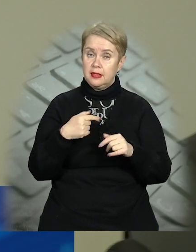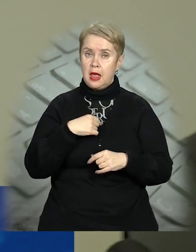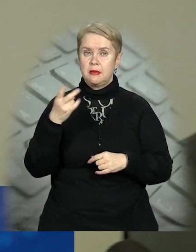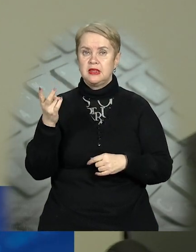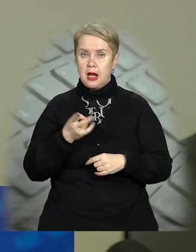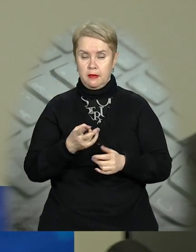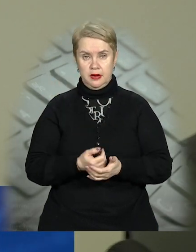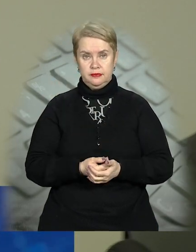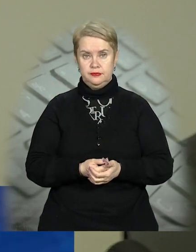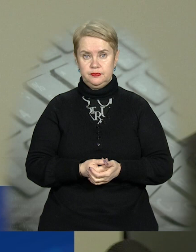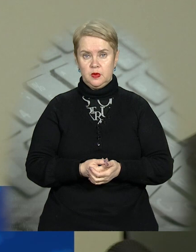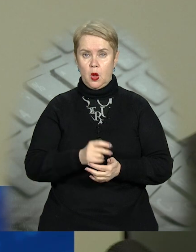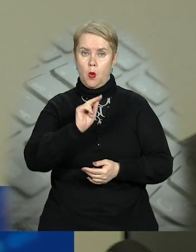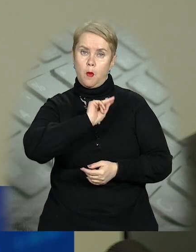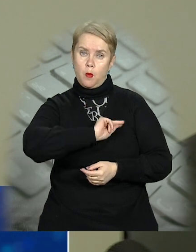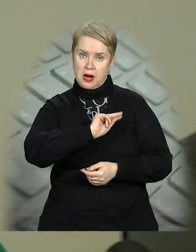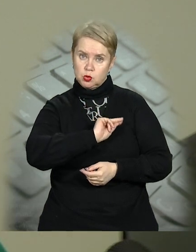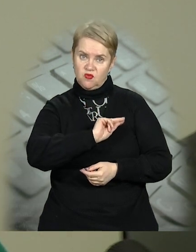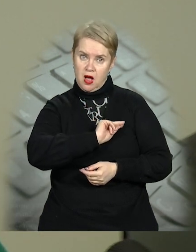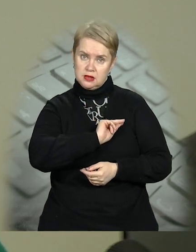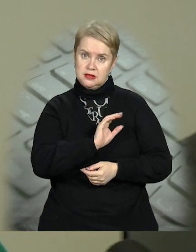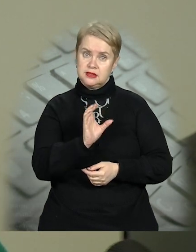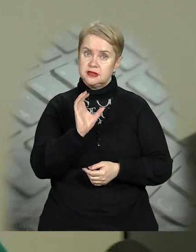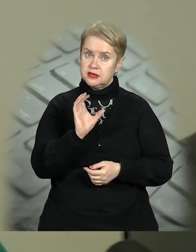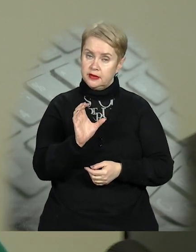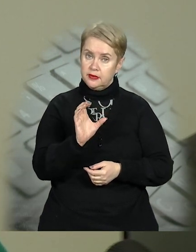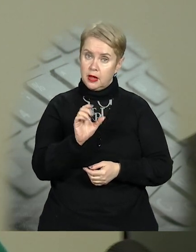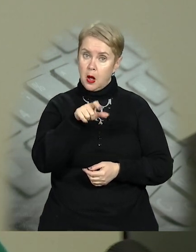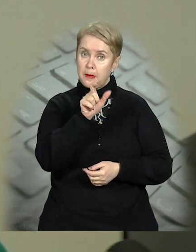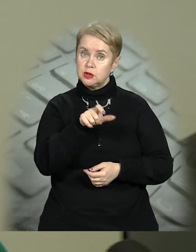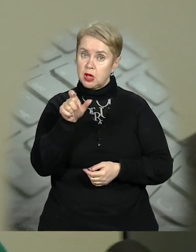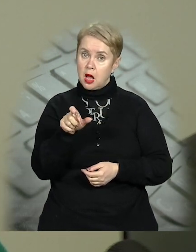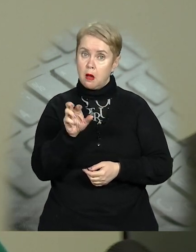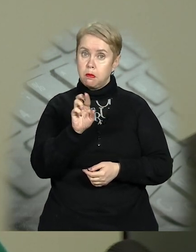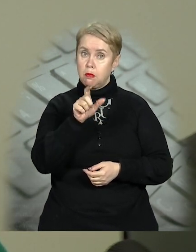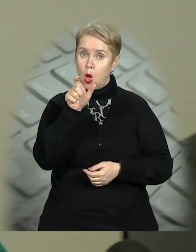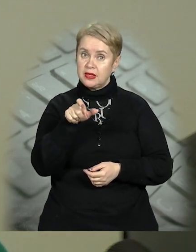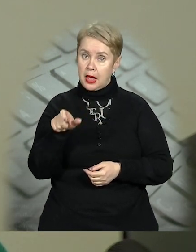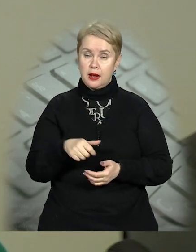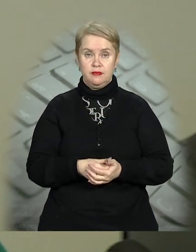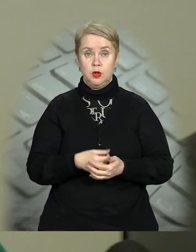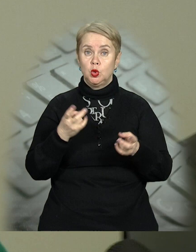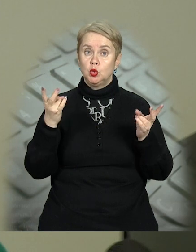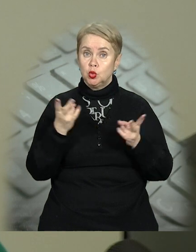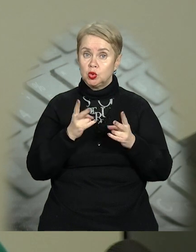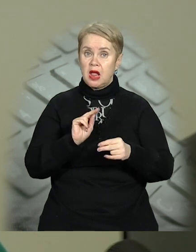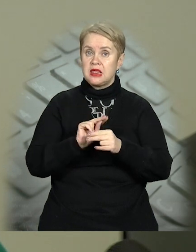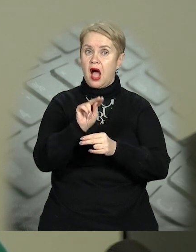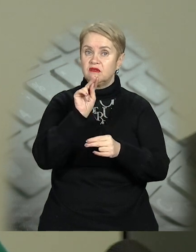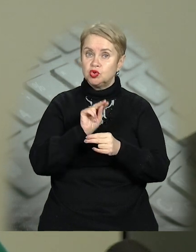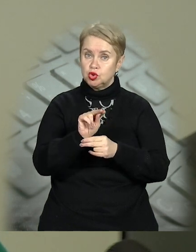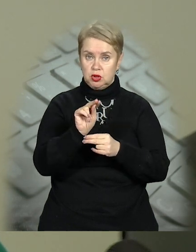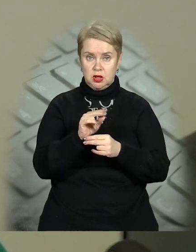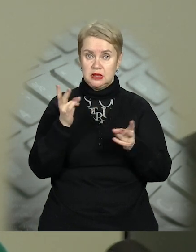треба попрацювати з персоналом, з бібліотекарями, їх треба навчити,